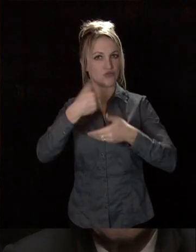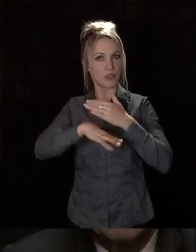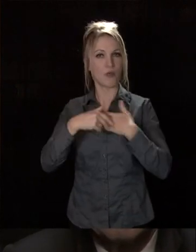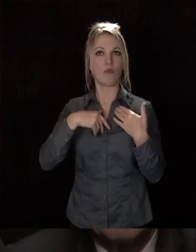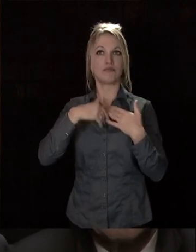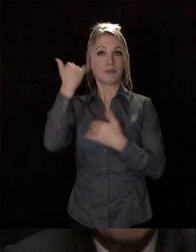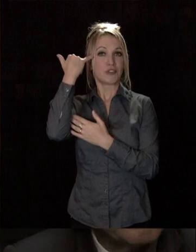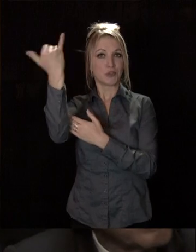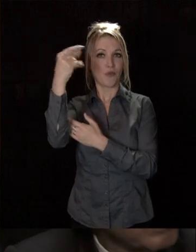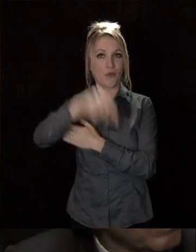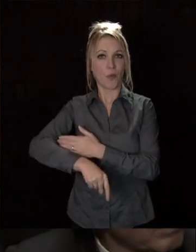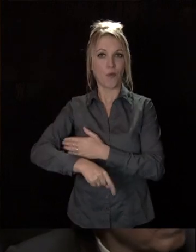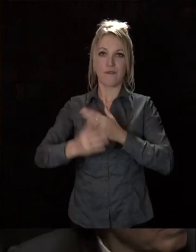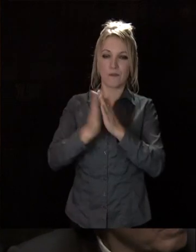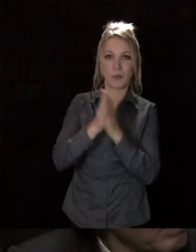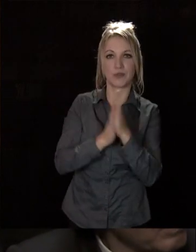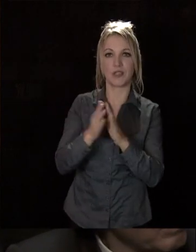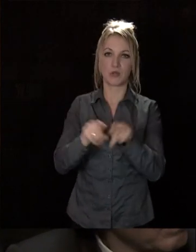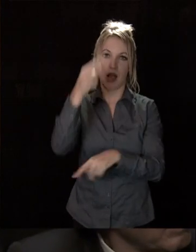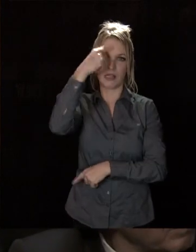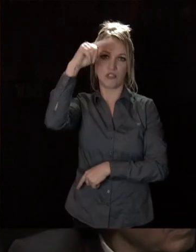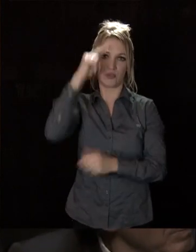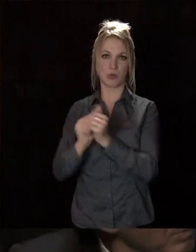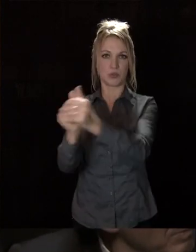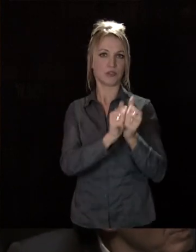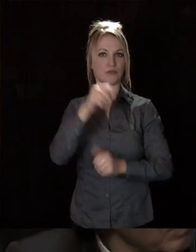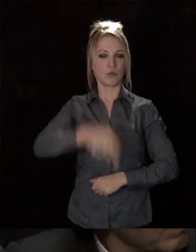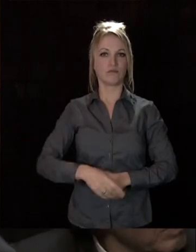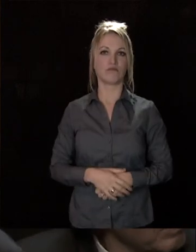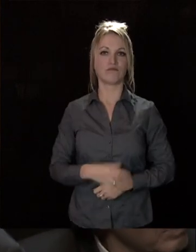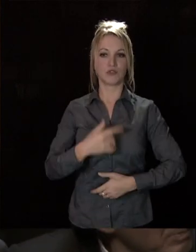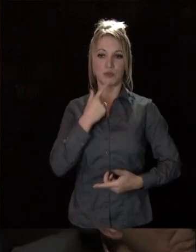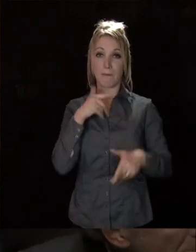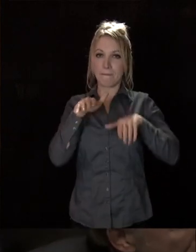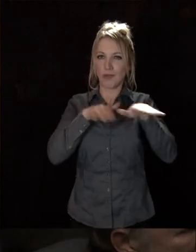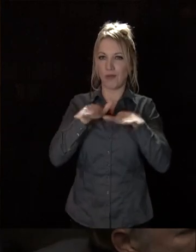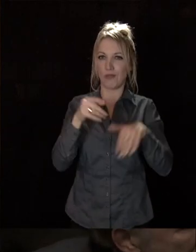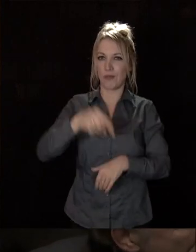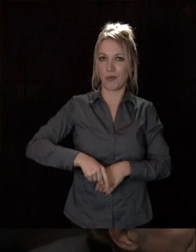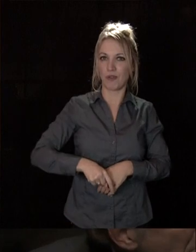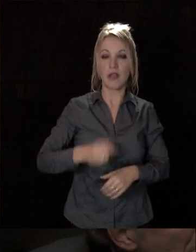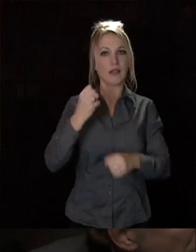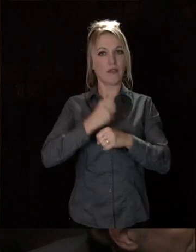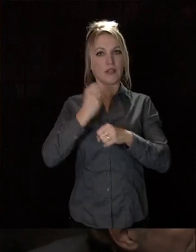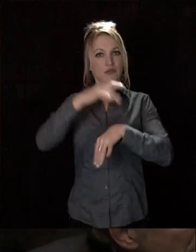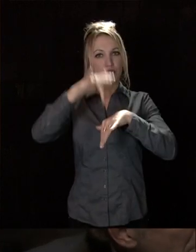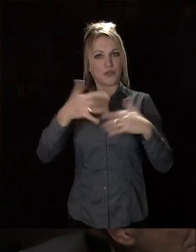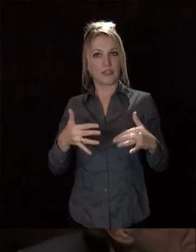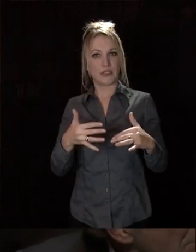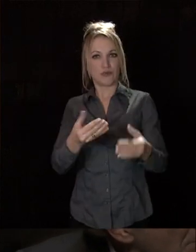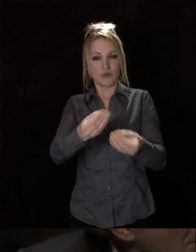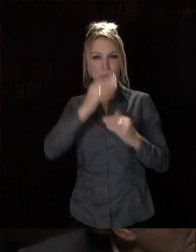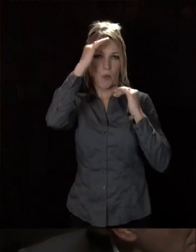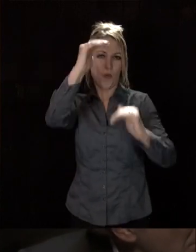'imagination, de volonté et d'intelligence collective. C'est une question de méthode et le travail réalisé me donne